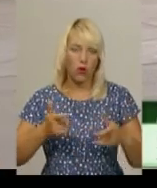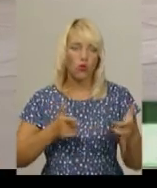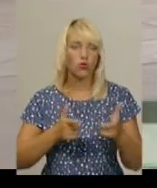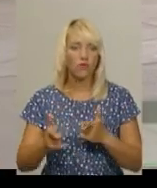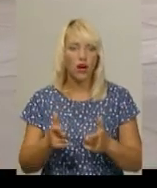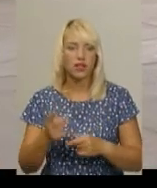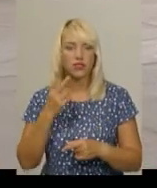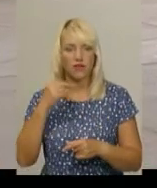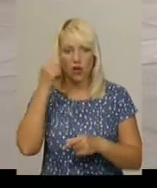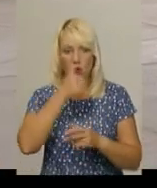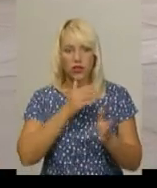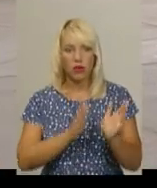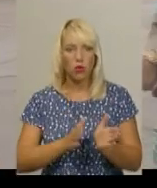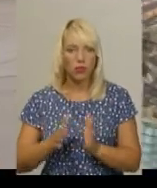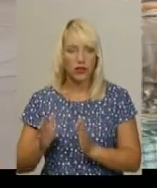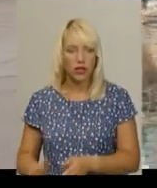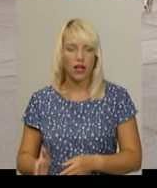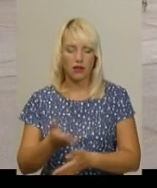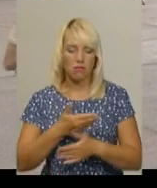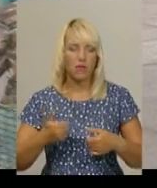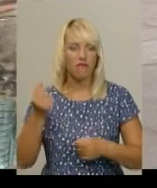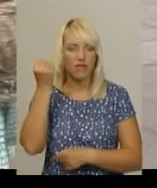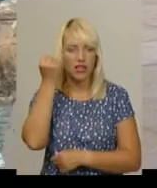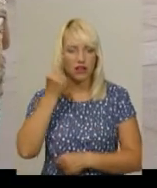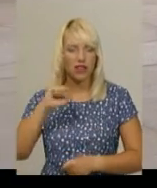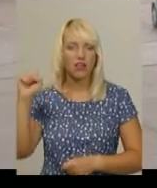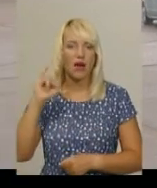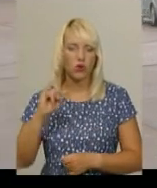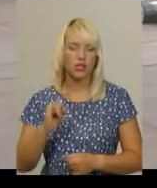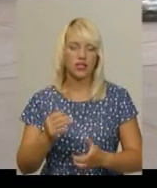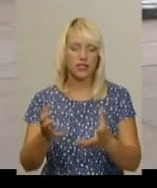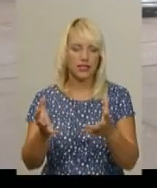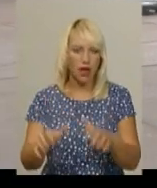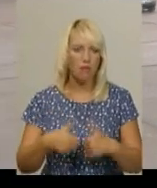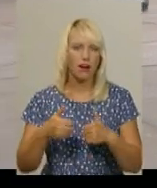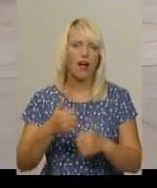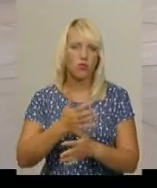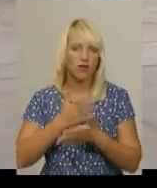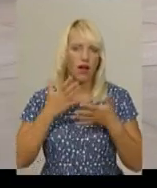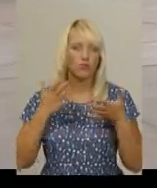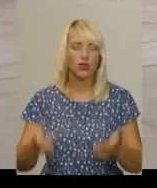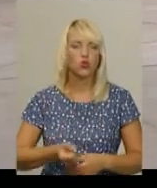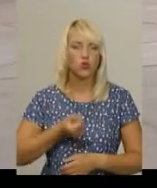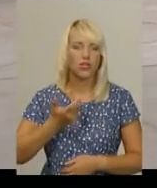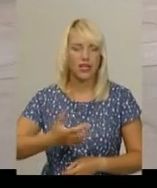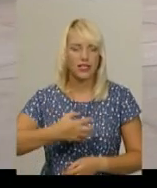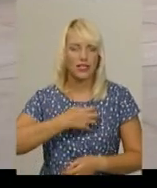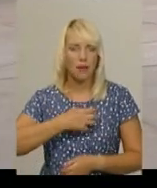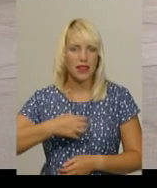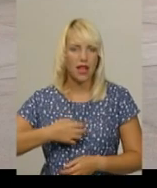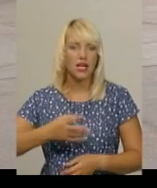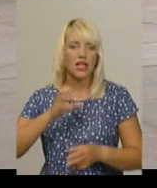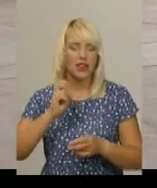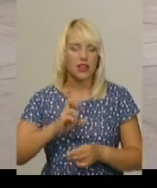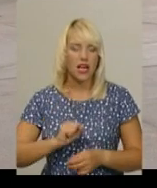вже два роки підряд ми виграємо і забираємо найбільшу кількість медалей на чемпіонаті